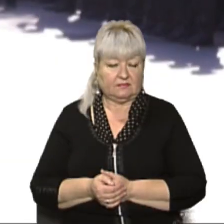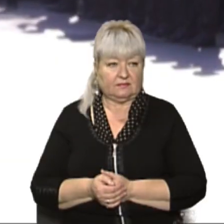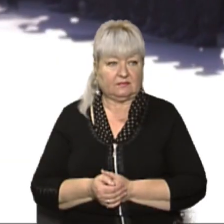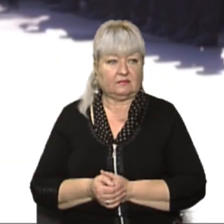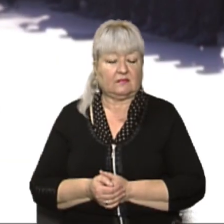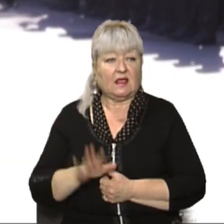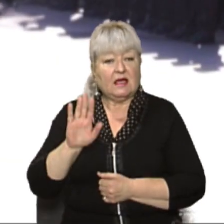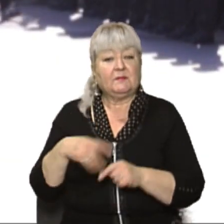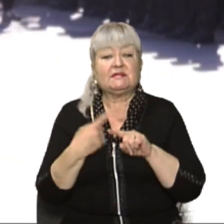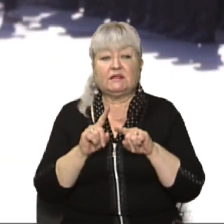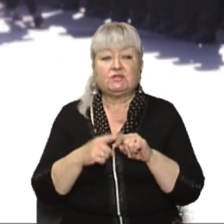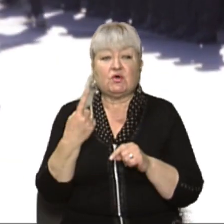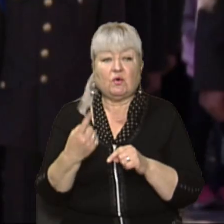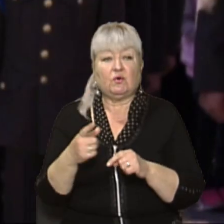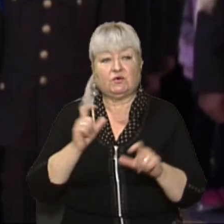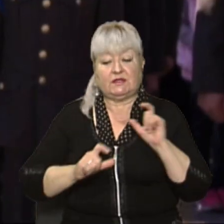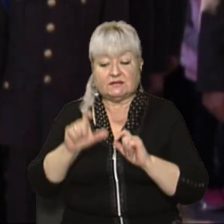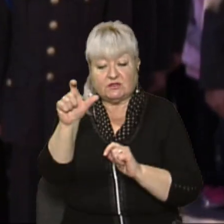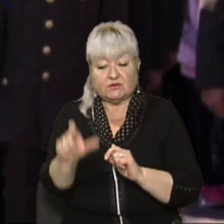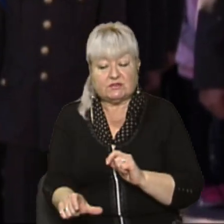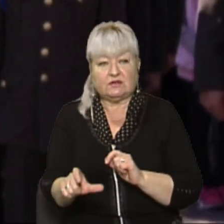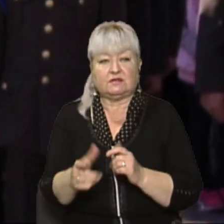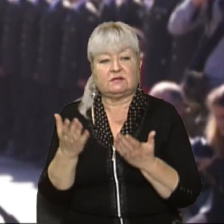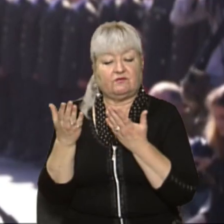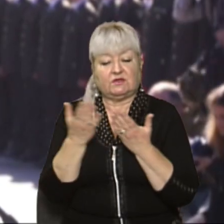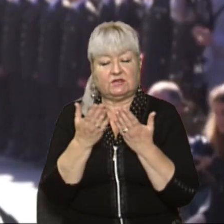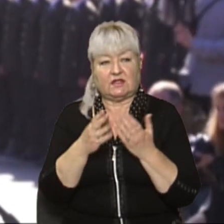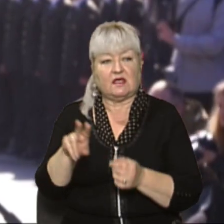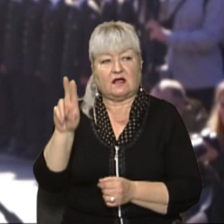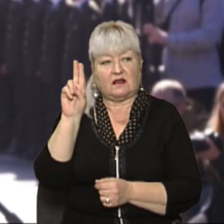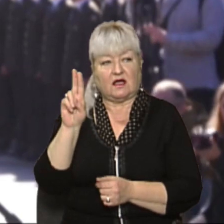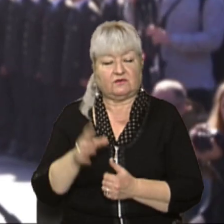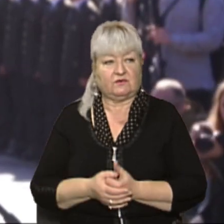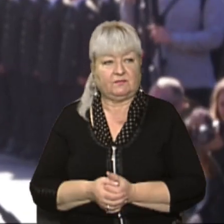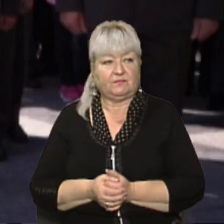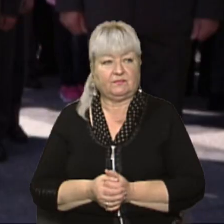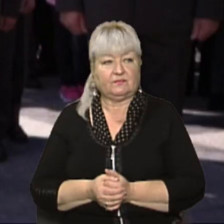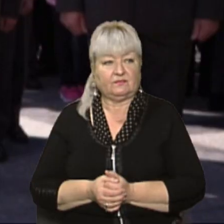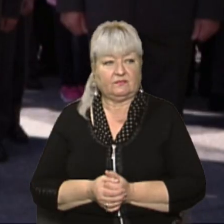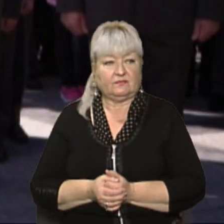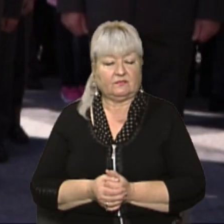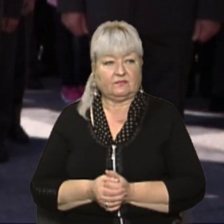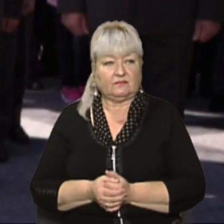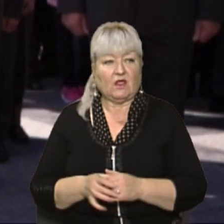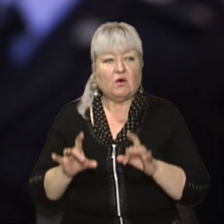Після цього один з ліцеїстів виголошує клятву. «Уручисто клянусь!